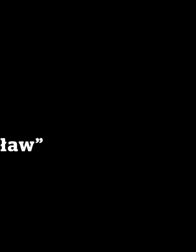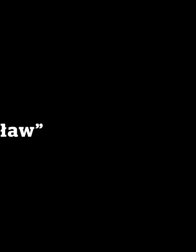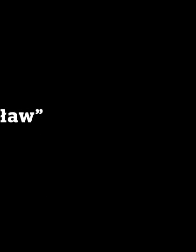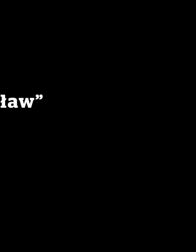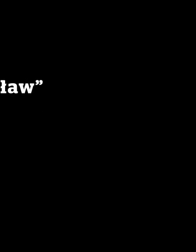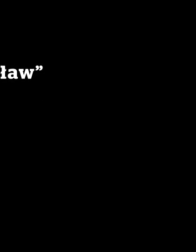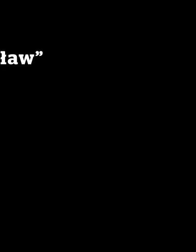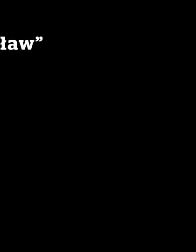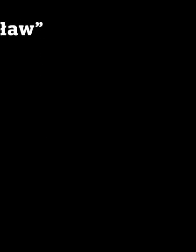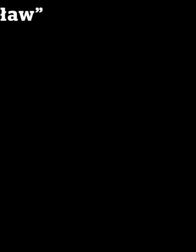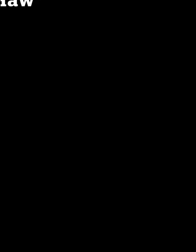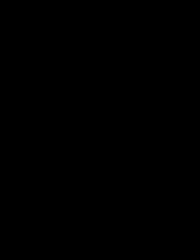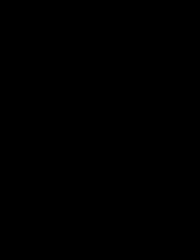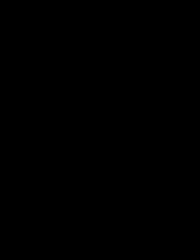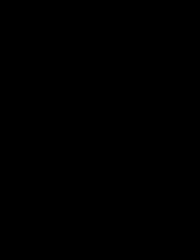KONIEC